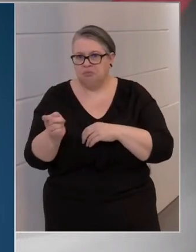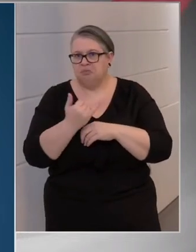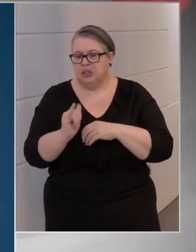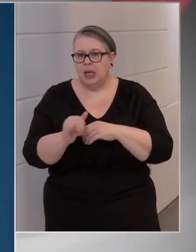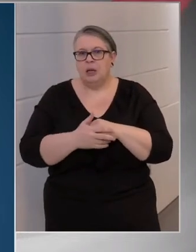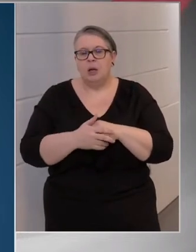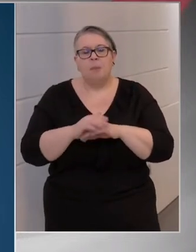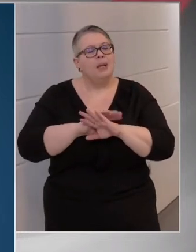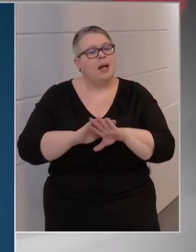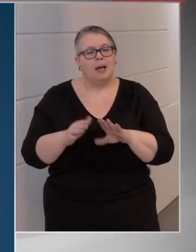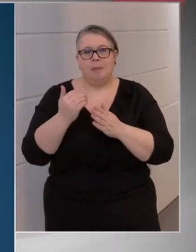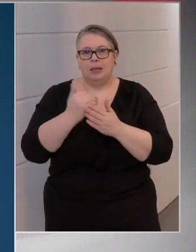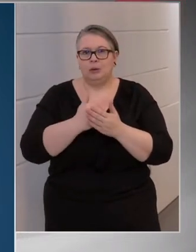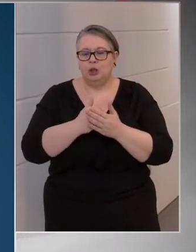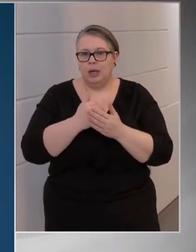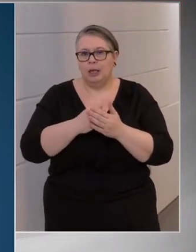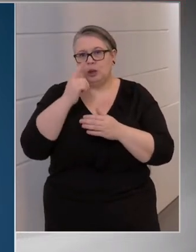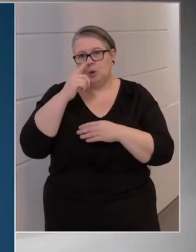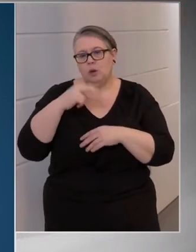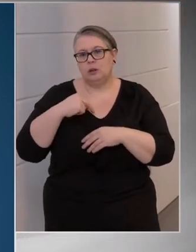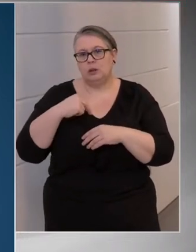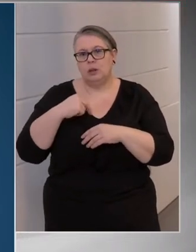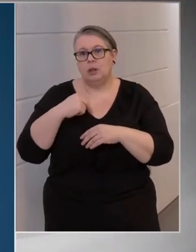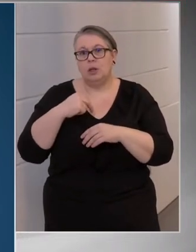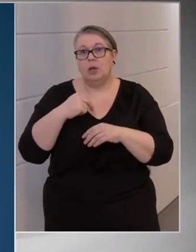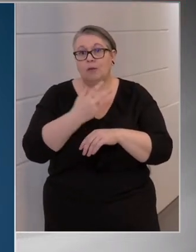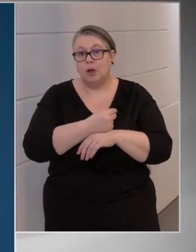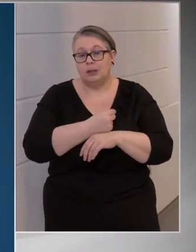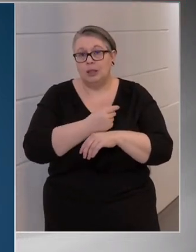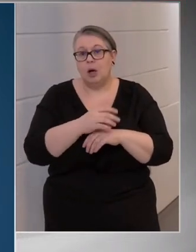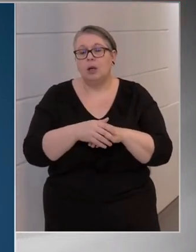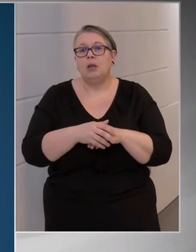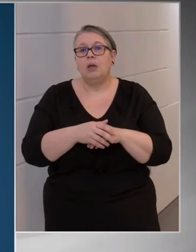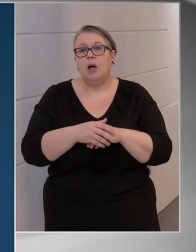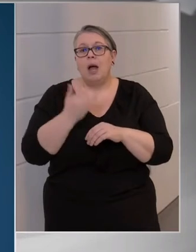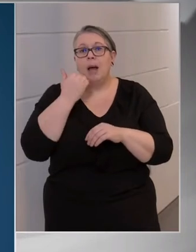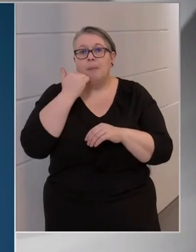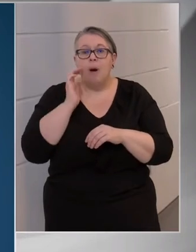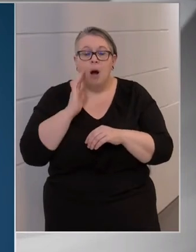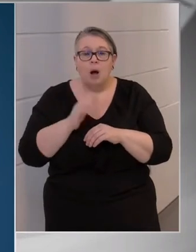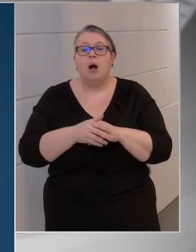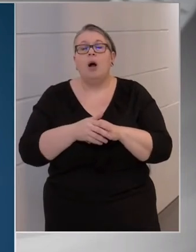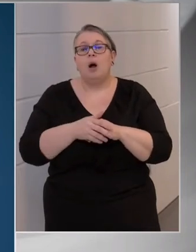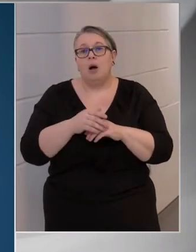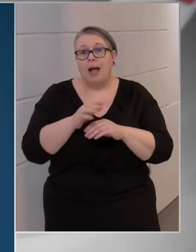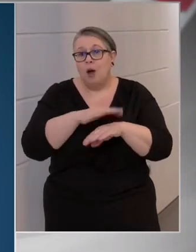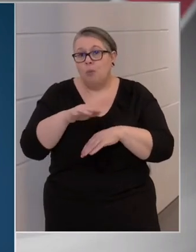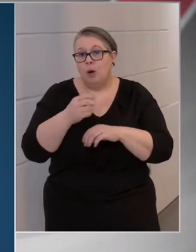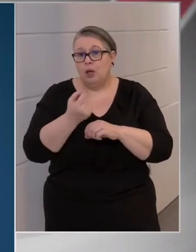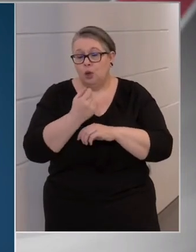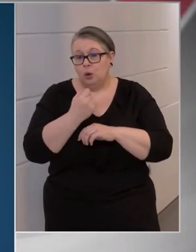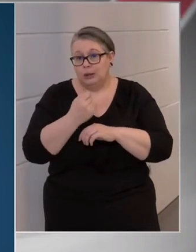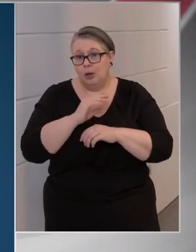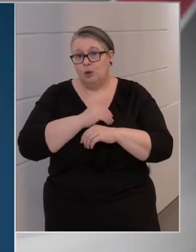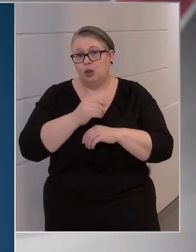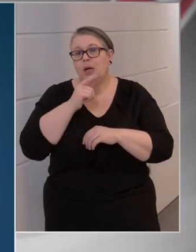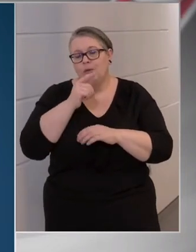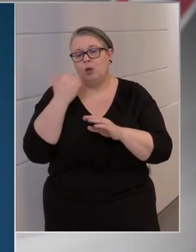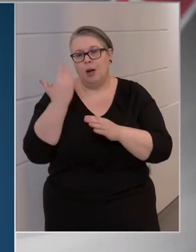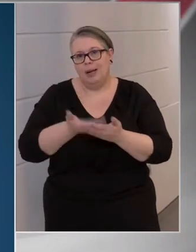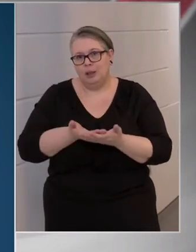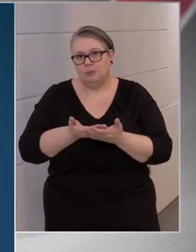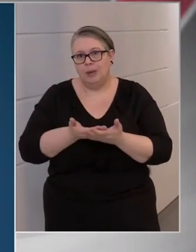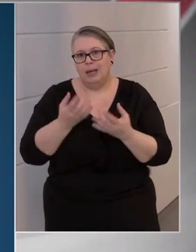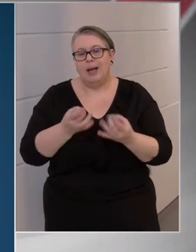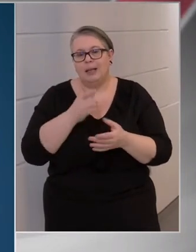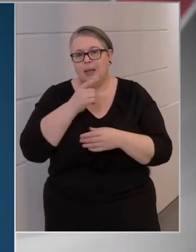feltétlenül szükséges a Sputnik beszerzése, és úgy tűnik, hogy az EMMA is, tehát az Európai Jógyszerügynökség is el fogja ismerni és